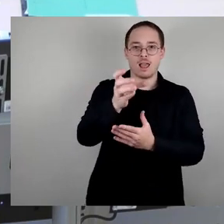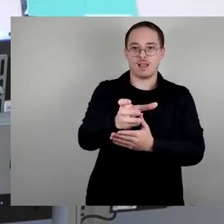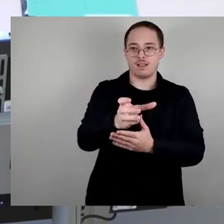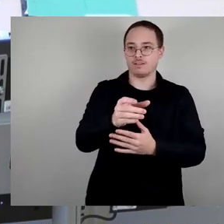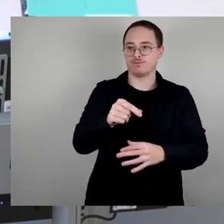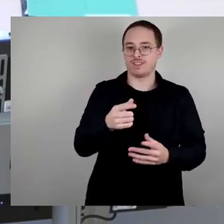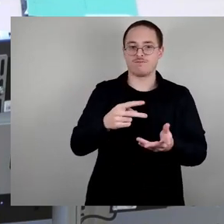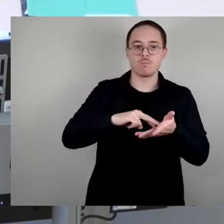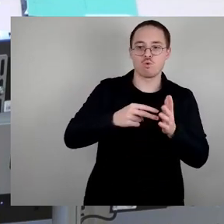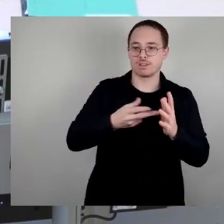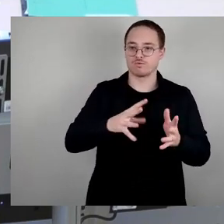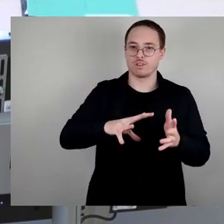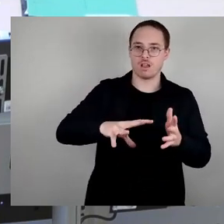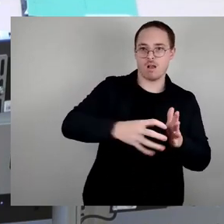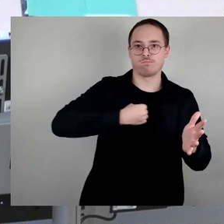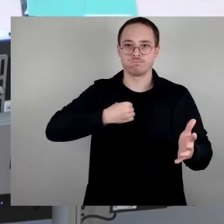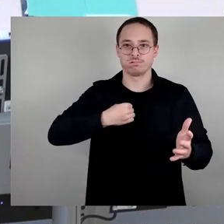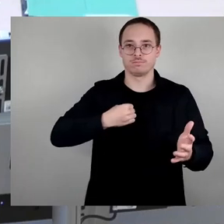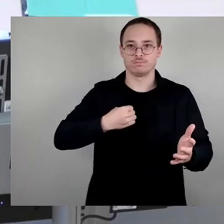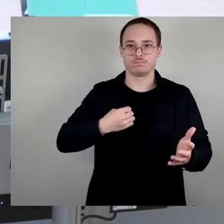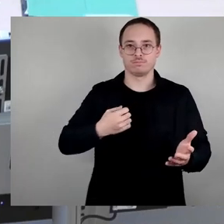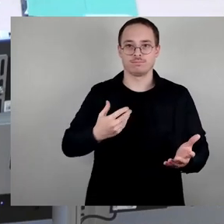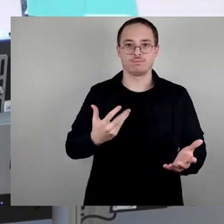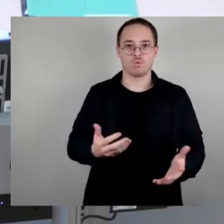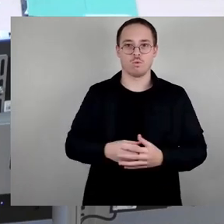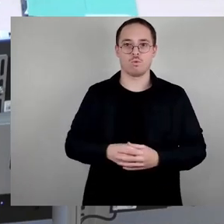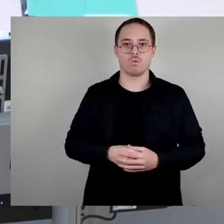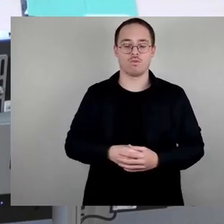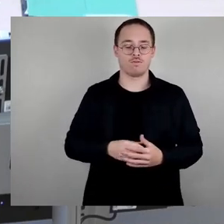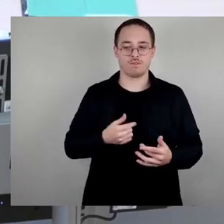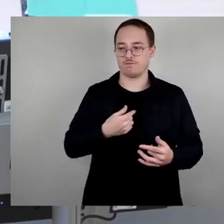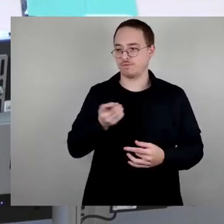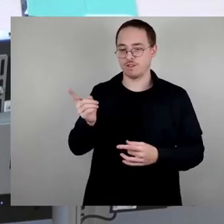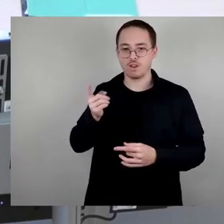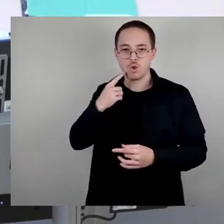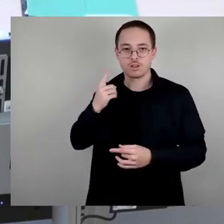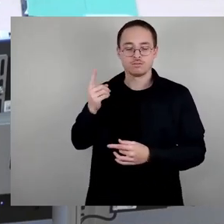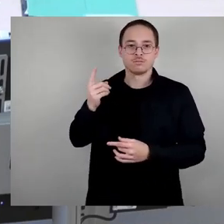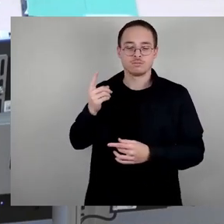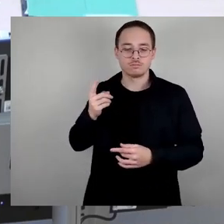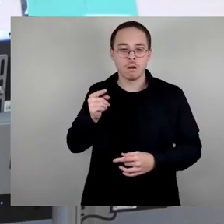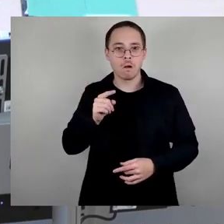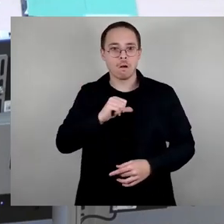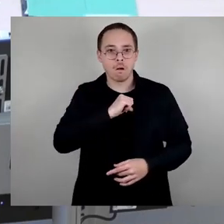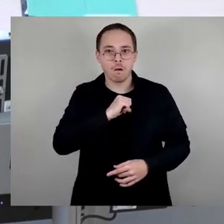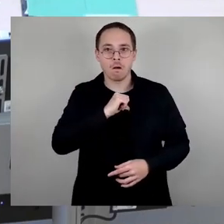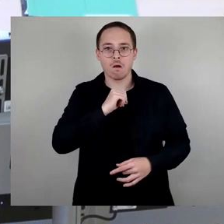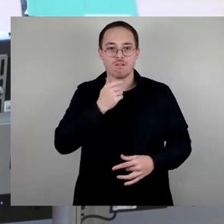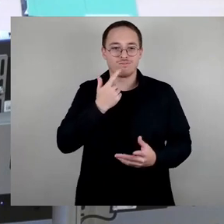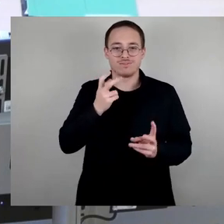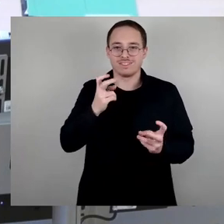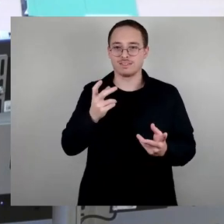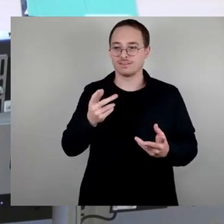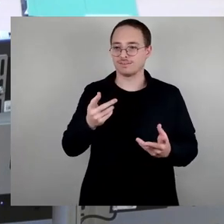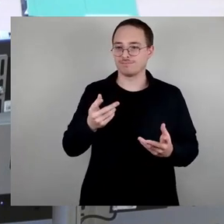Auf den Leim gehen zu können, auf den Leim gehen zu wollen. Natürlich war es nicht gut, kurz vor dem Gedenktag die Inschrift